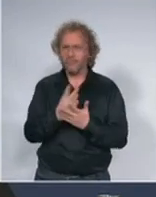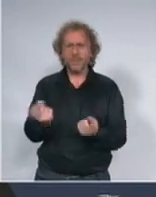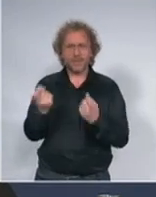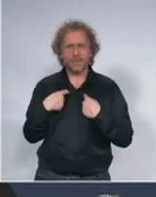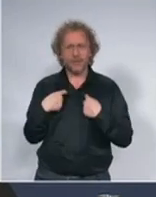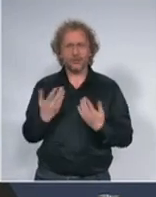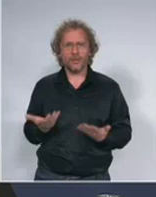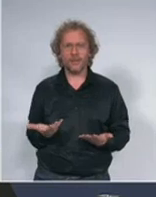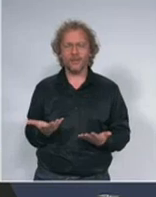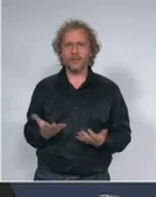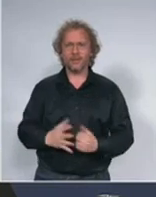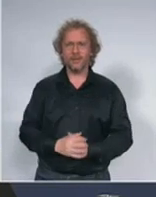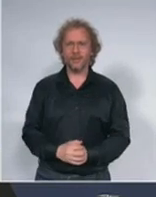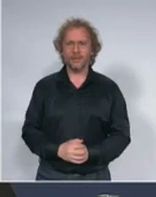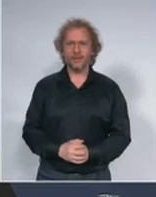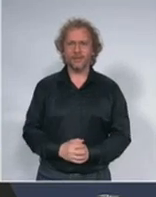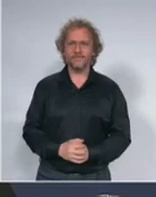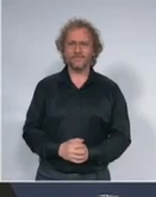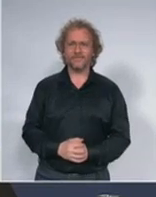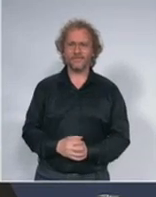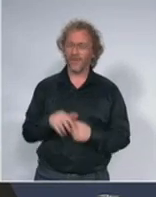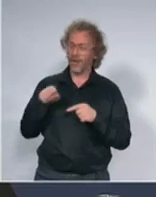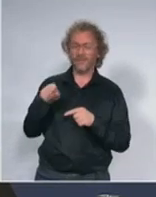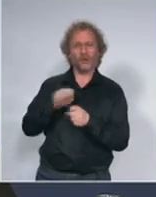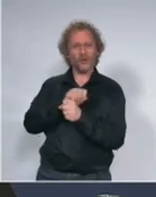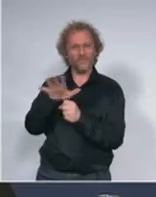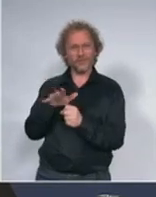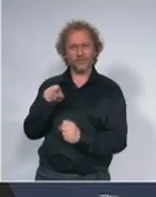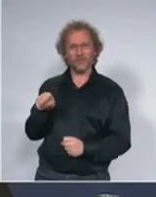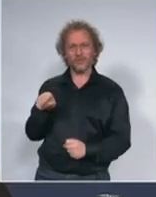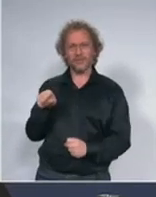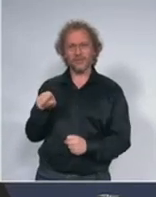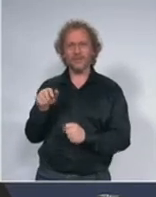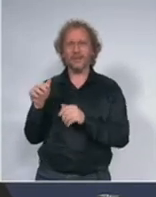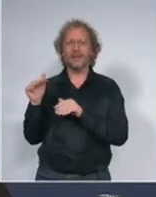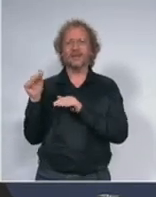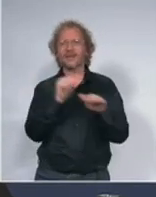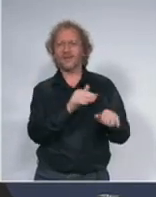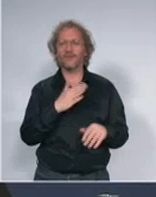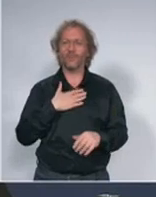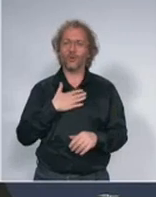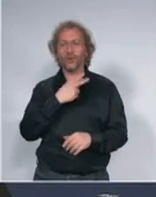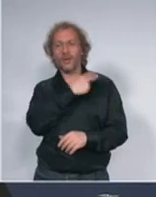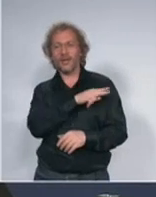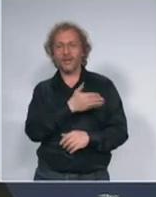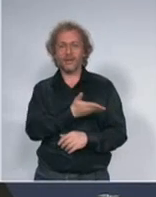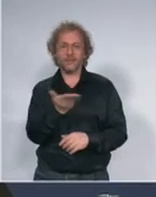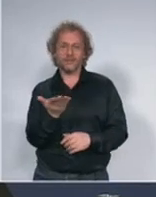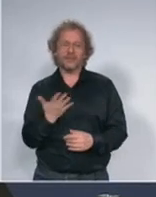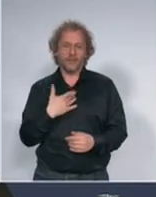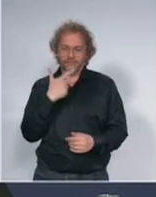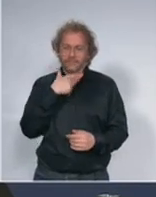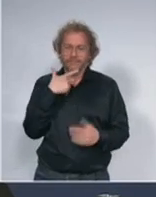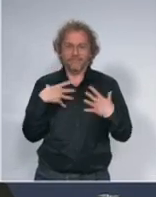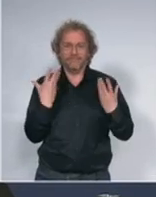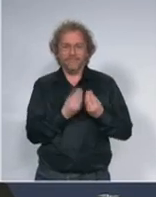virus kažu napada najviše ovu moju generaciju napada oni druge samo da vam